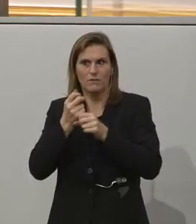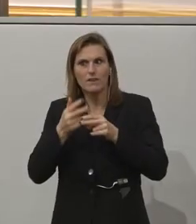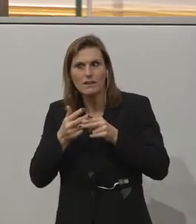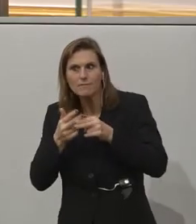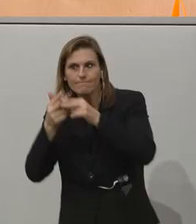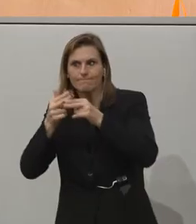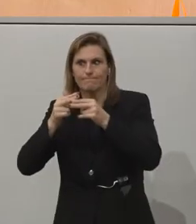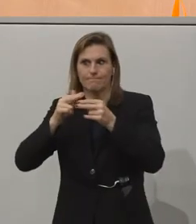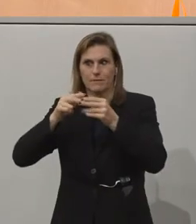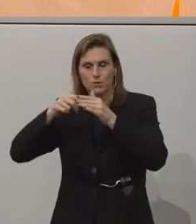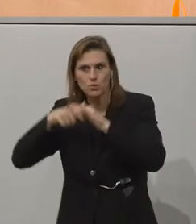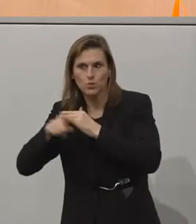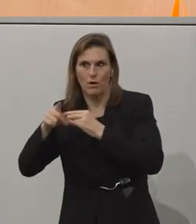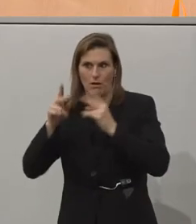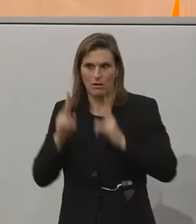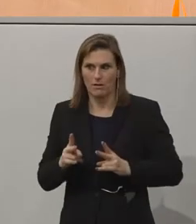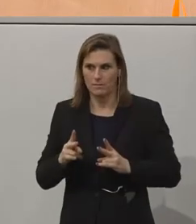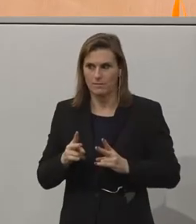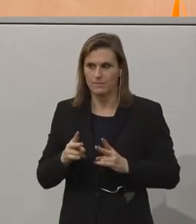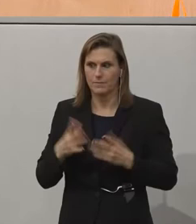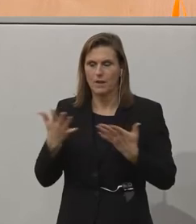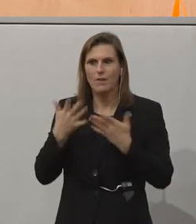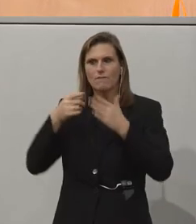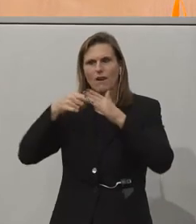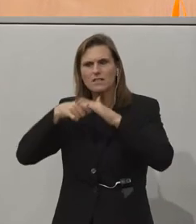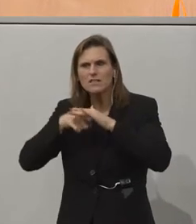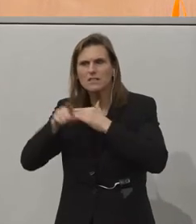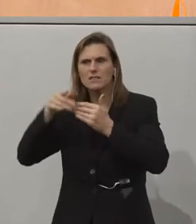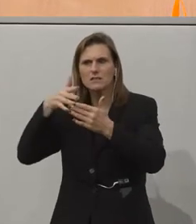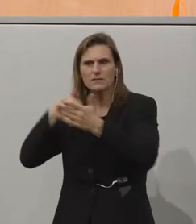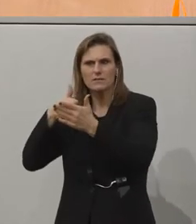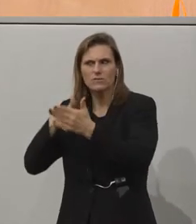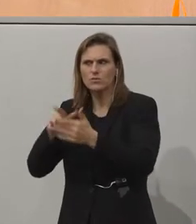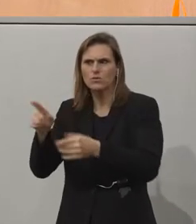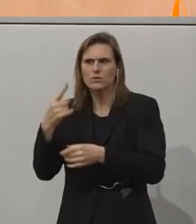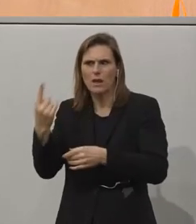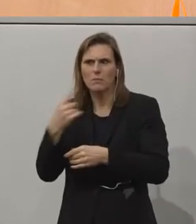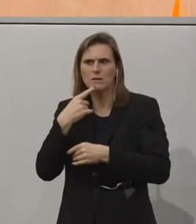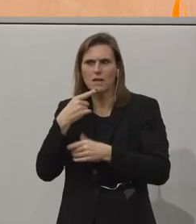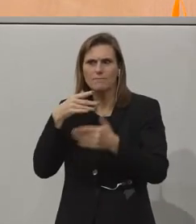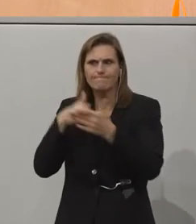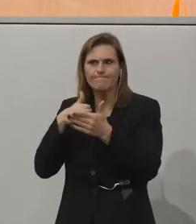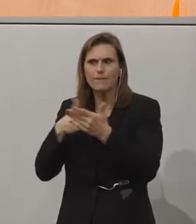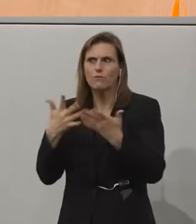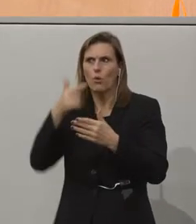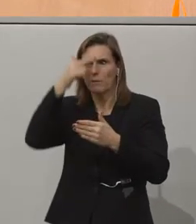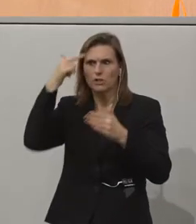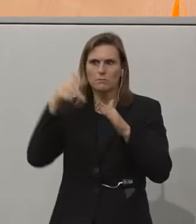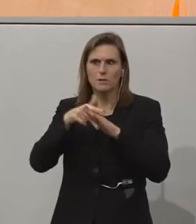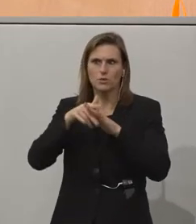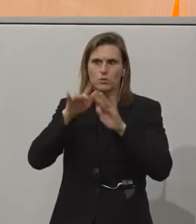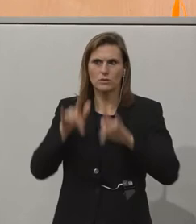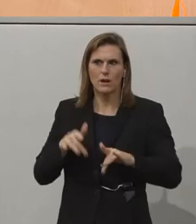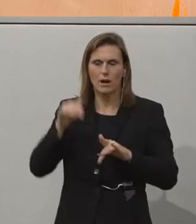entry barriers for people with disabilities to use the software. Thank you for the answer. The second